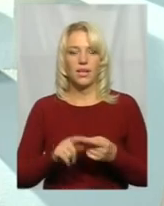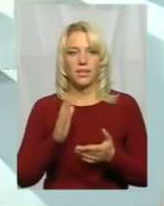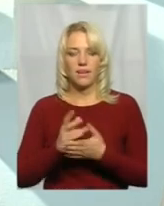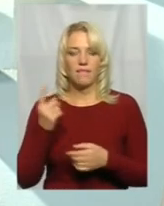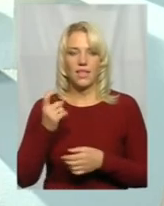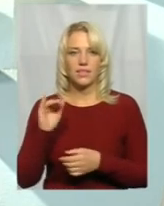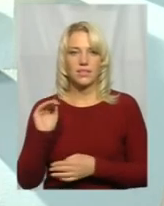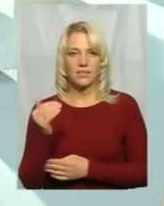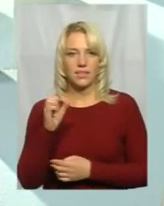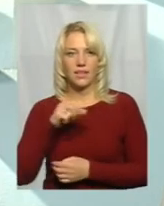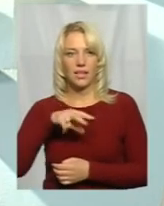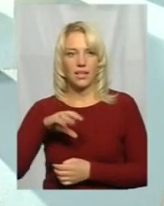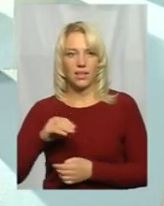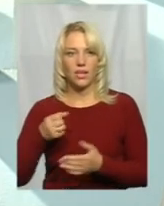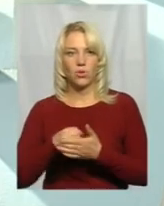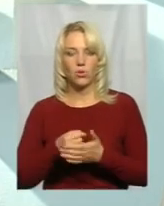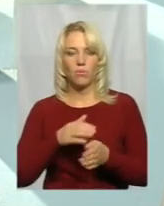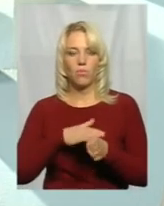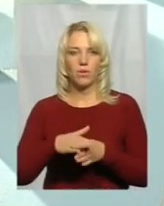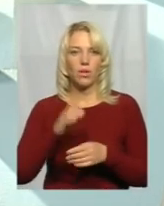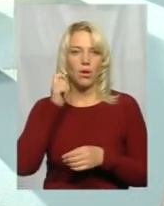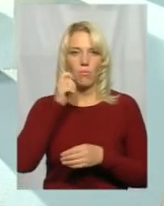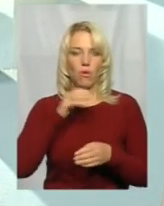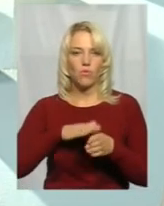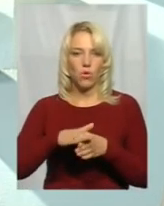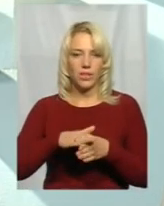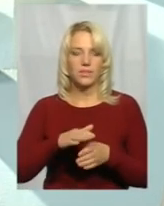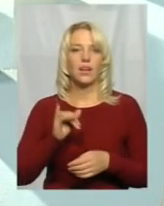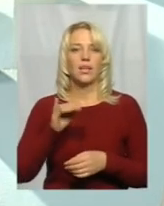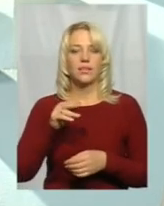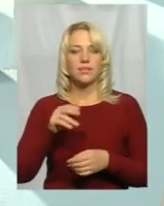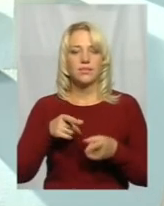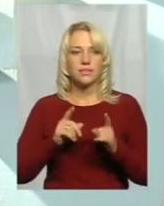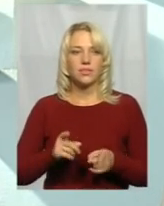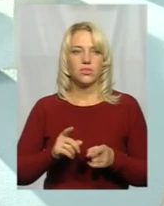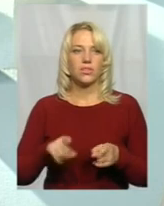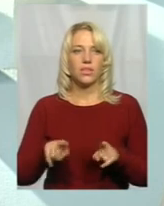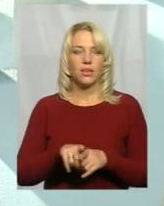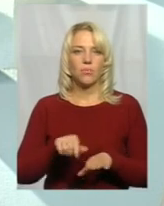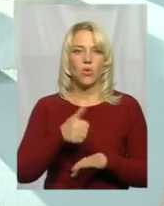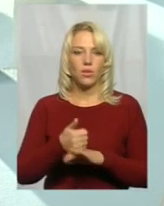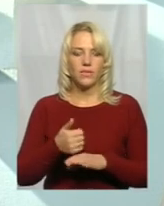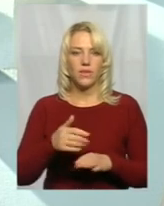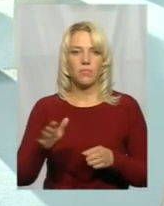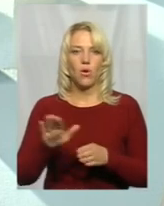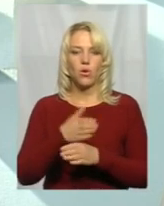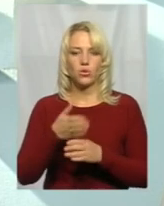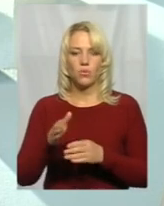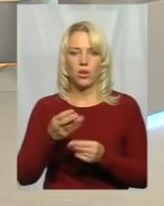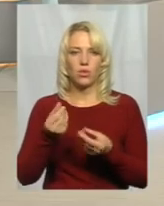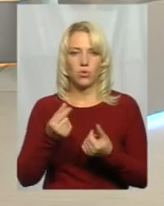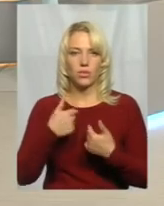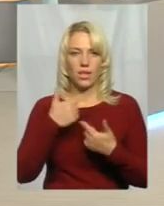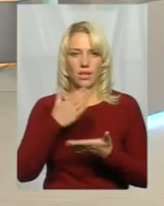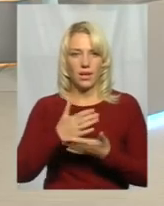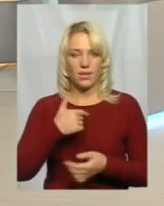дитини. Але до моменту досягнення повноліття, звісно, якби таким головним розпорядником цих коштів являюся я,